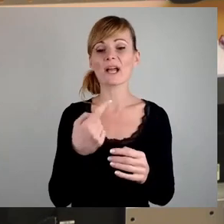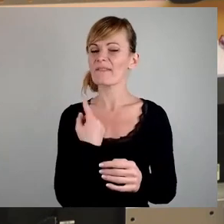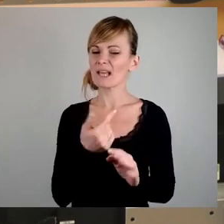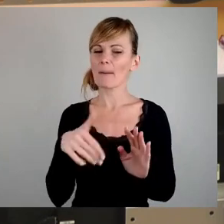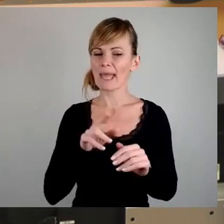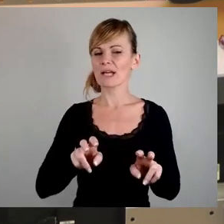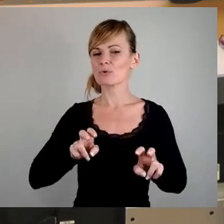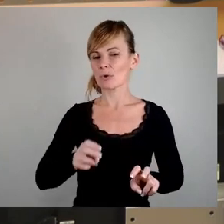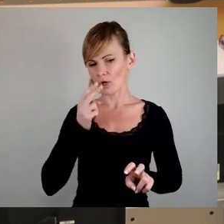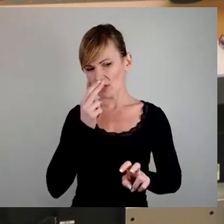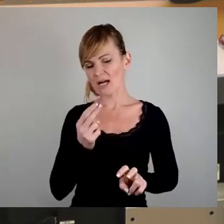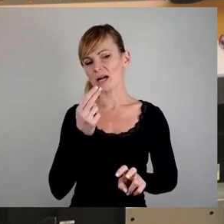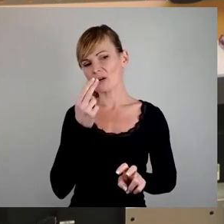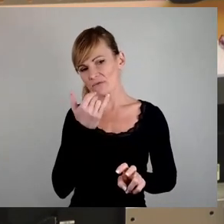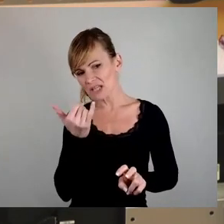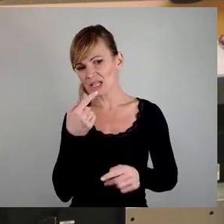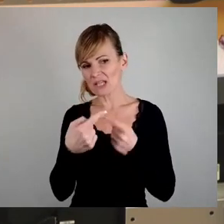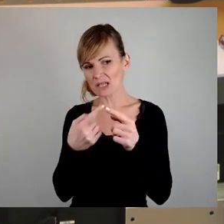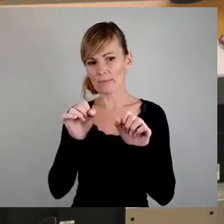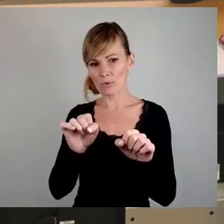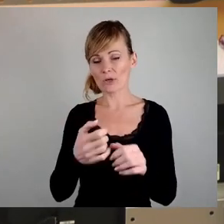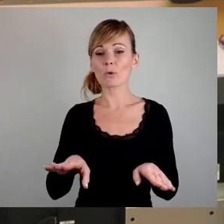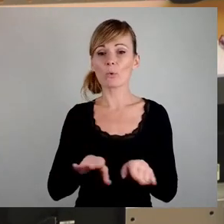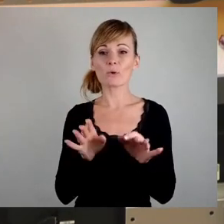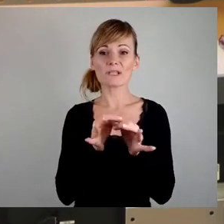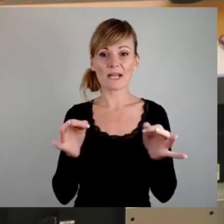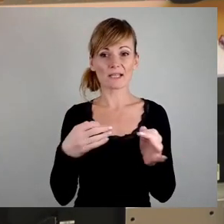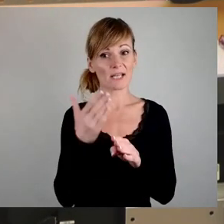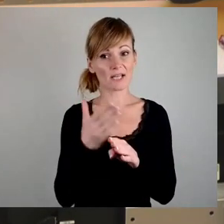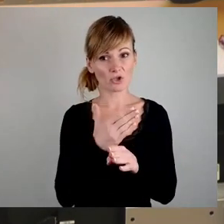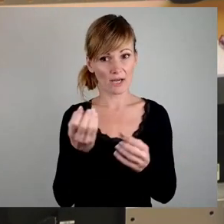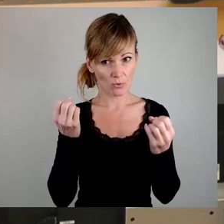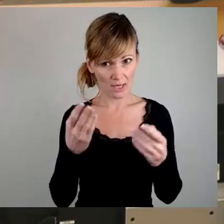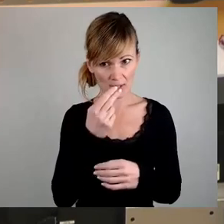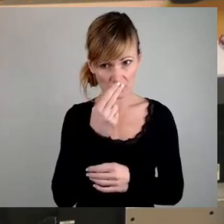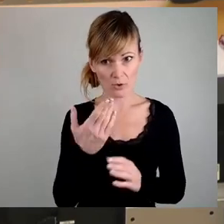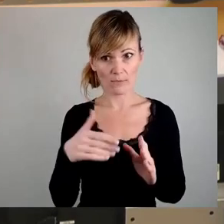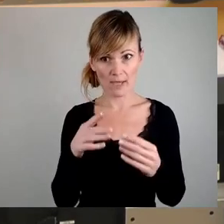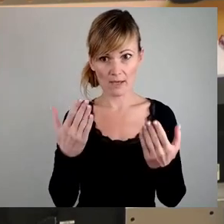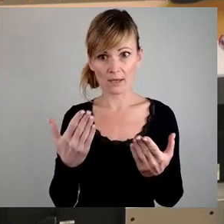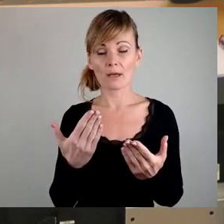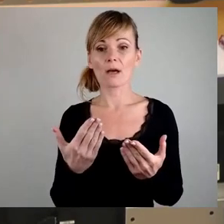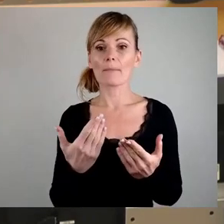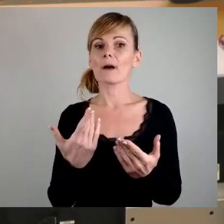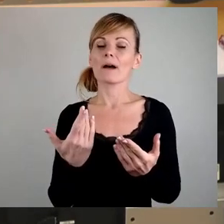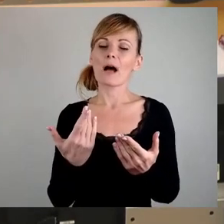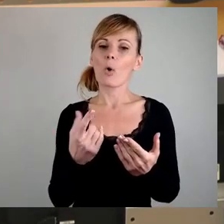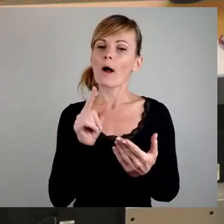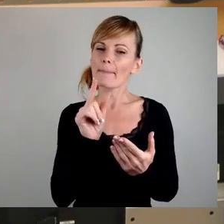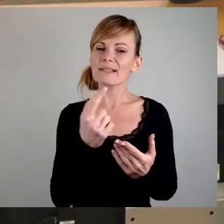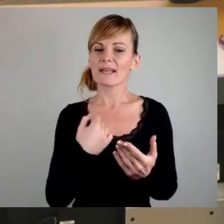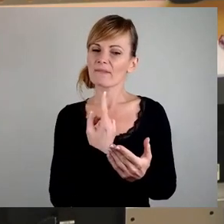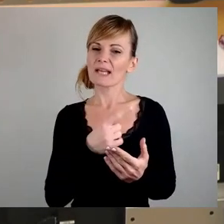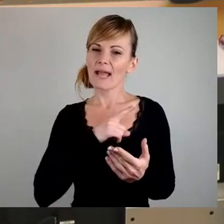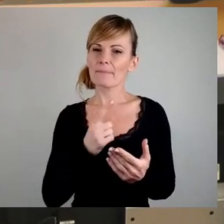Grundsatzentscheidung ist klar. Wir tun alles, dass es mehr wird, aber haben den Mund dann auch nicht ganz so voll genommen. Auf der anderen Seite will ich sehr deutlich